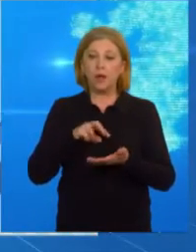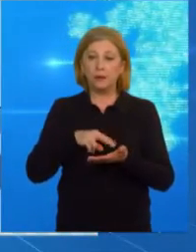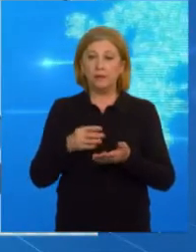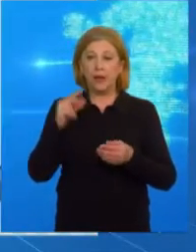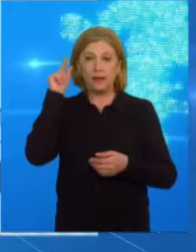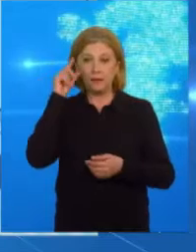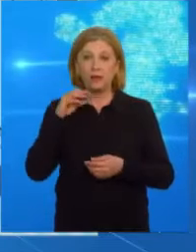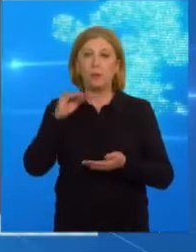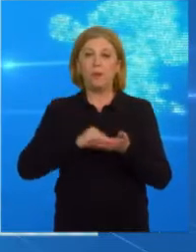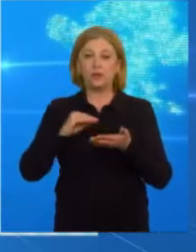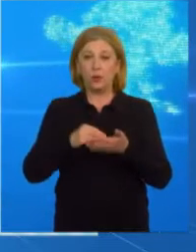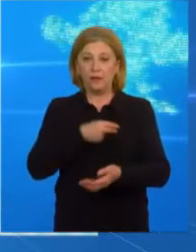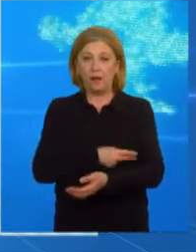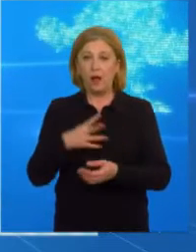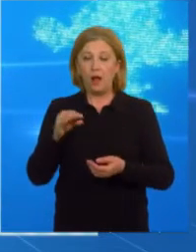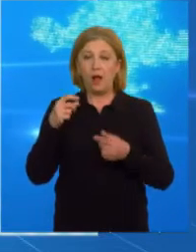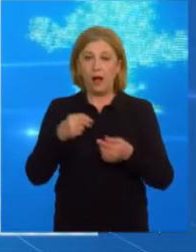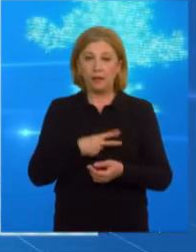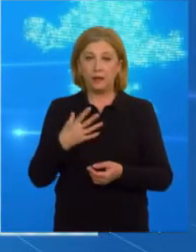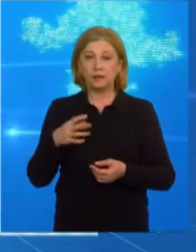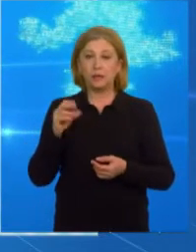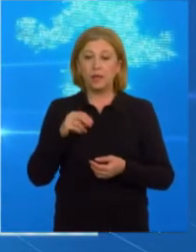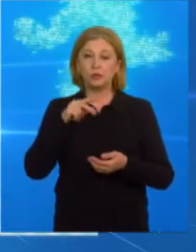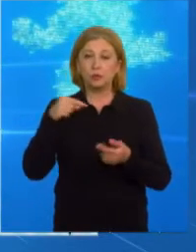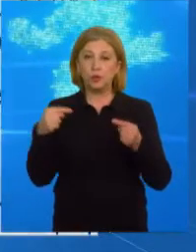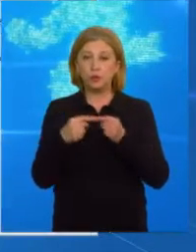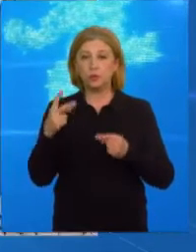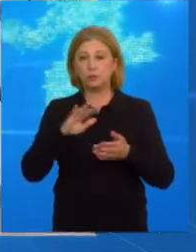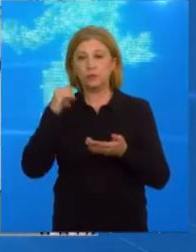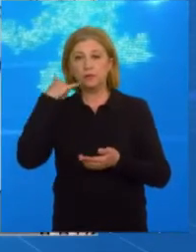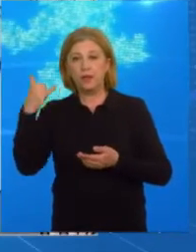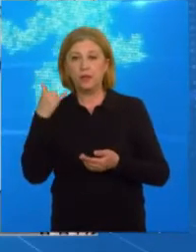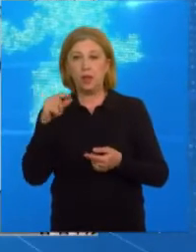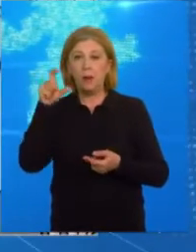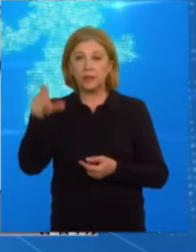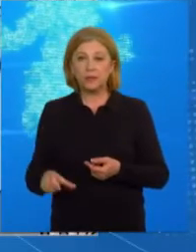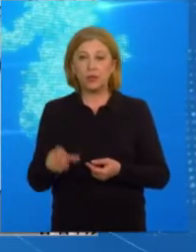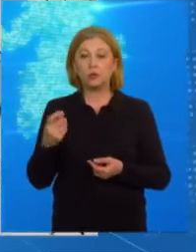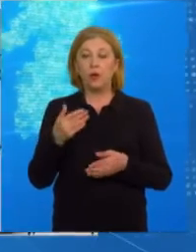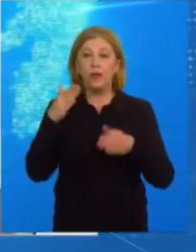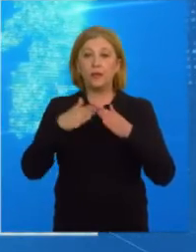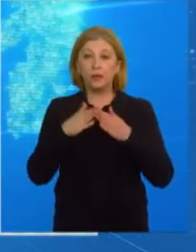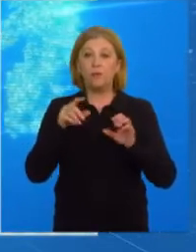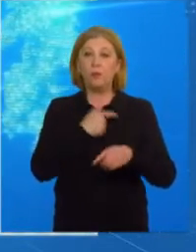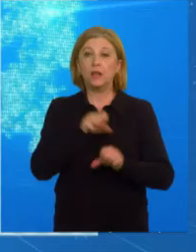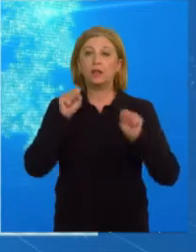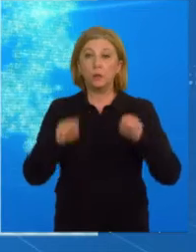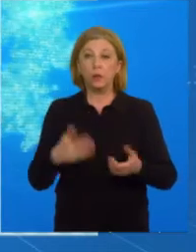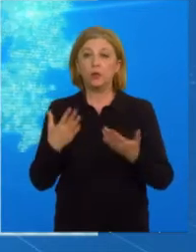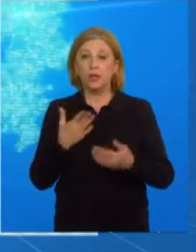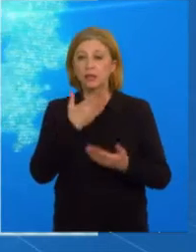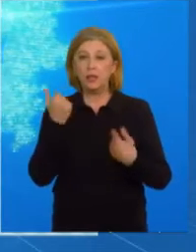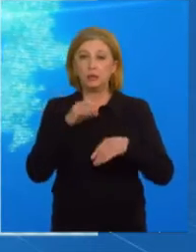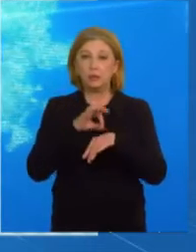проведения повторного анализа. Далее опрашивает пациента, чтобы уточнить его состояние. Оказывать помощь на дому врачи могут, если нет симптомов